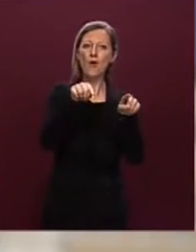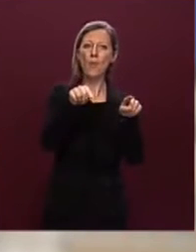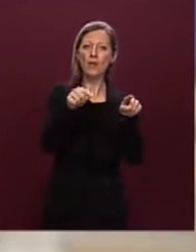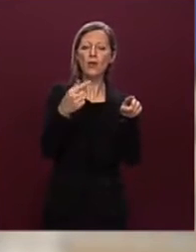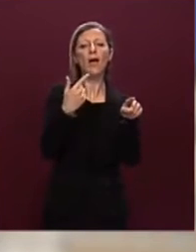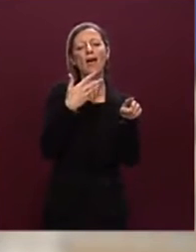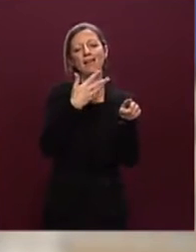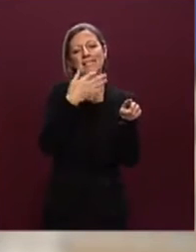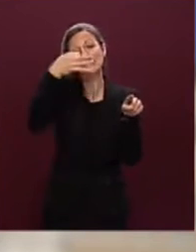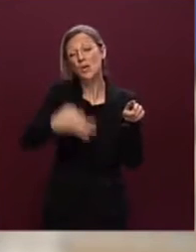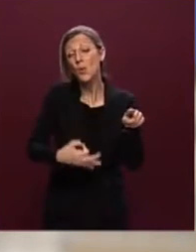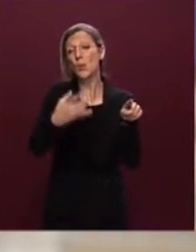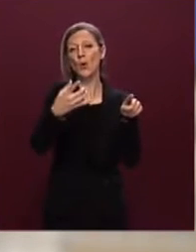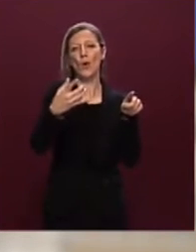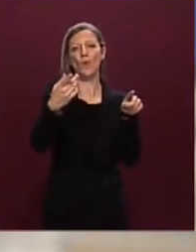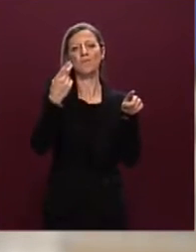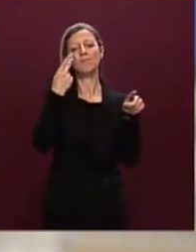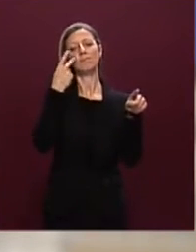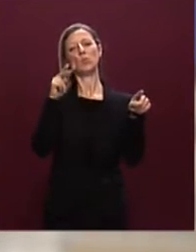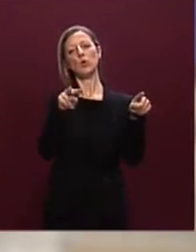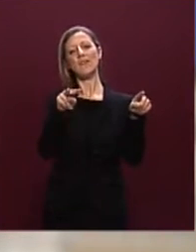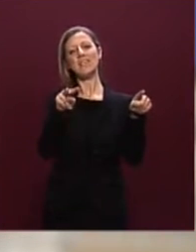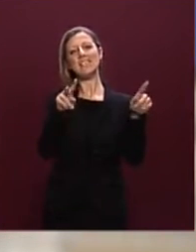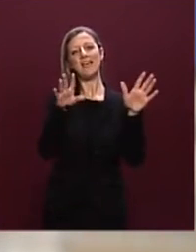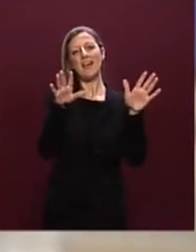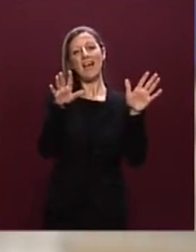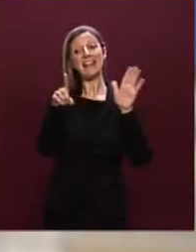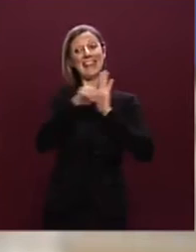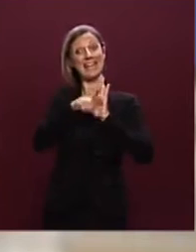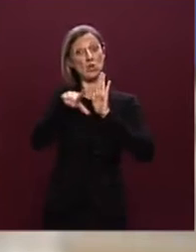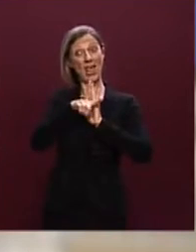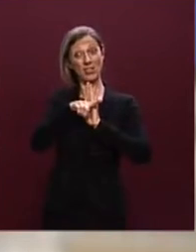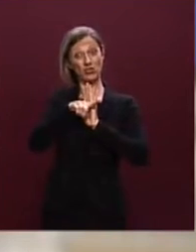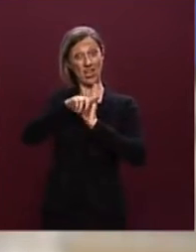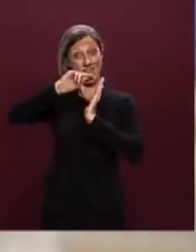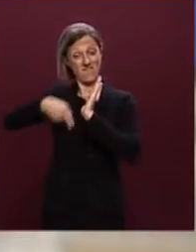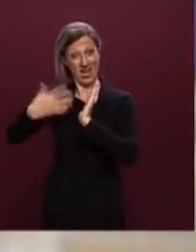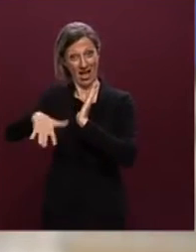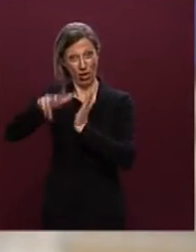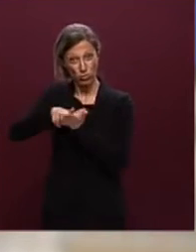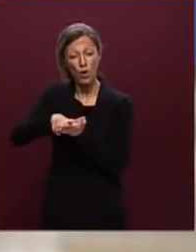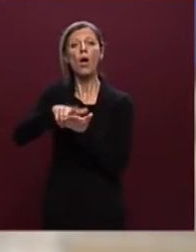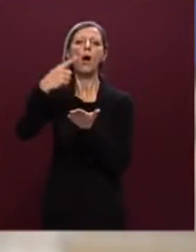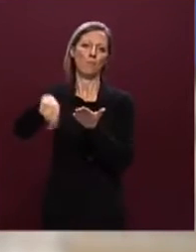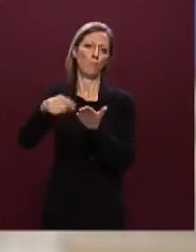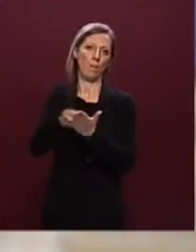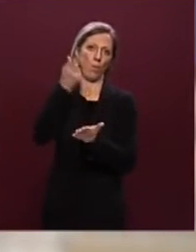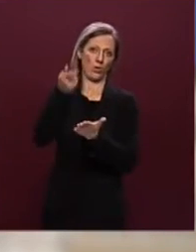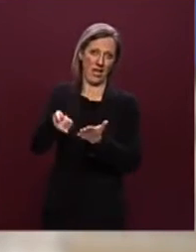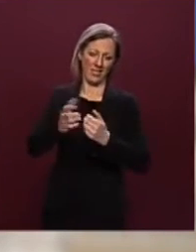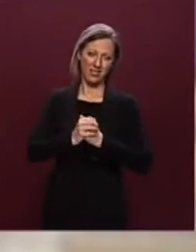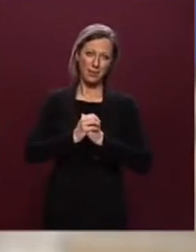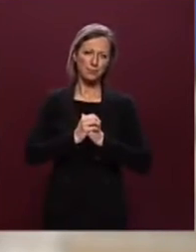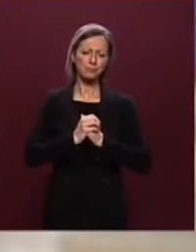all'interno della dimensione del decreto legge varato un elemento molto importante a questo aggiungo